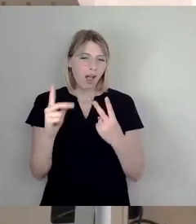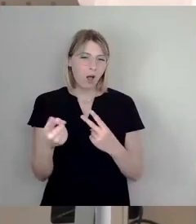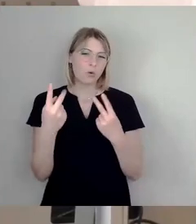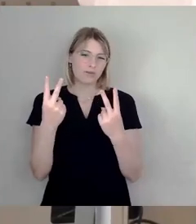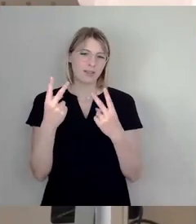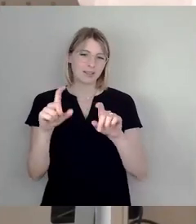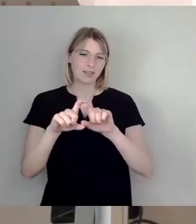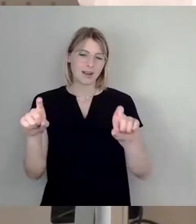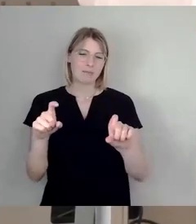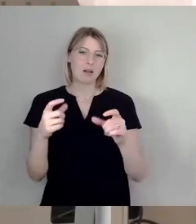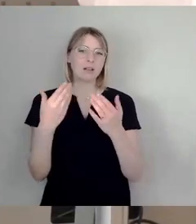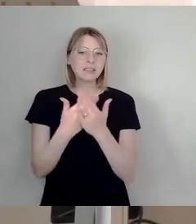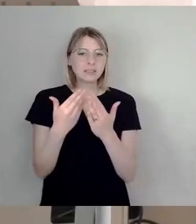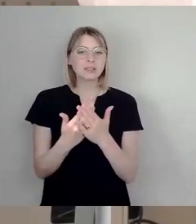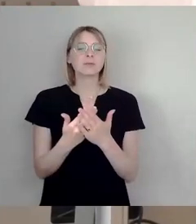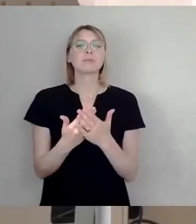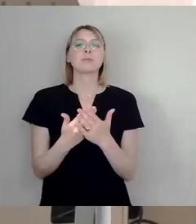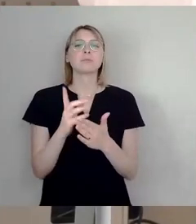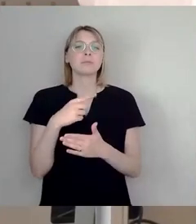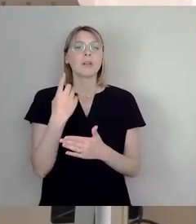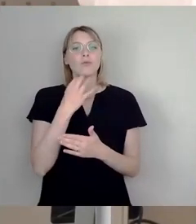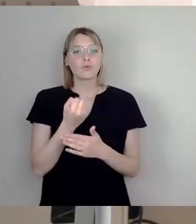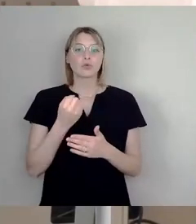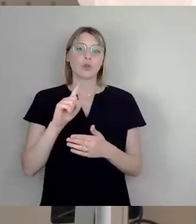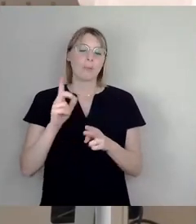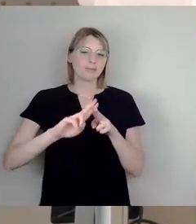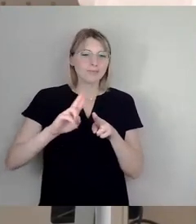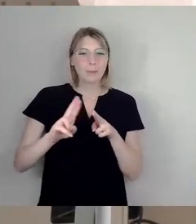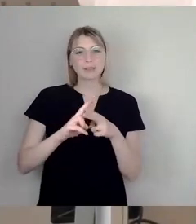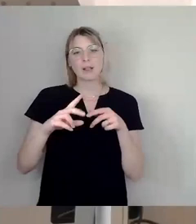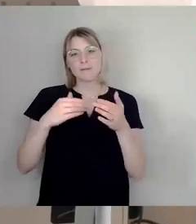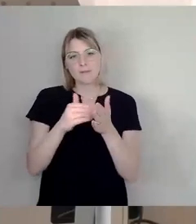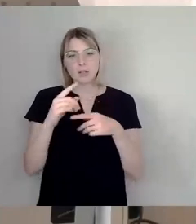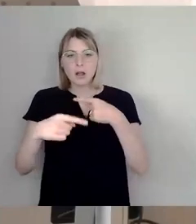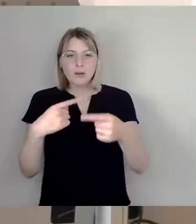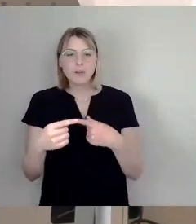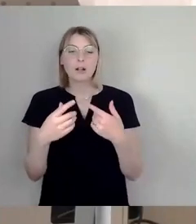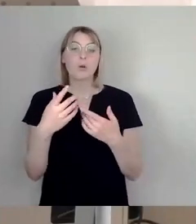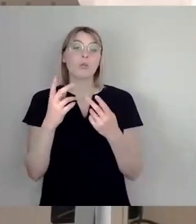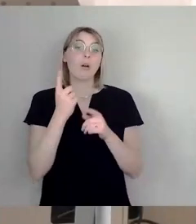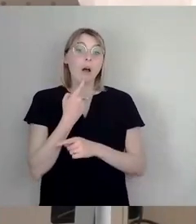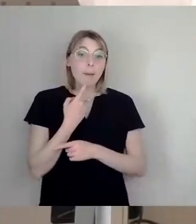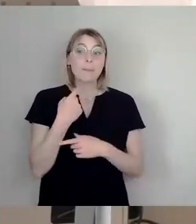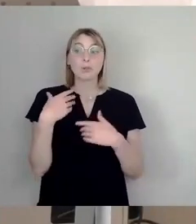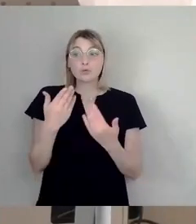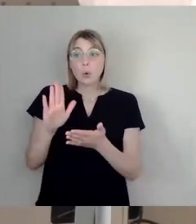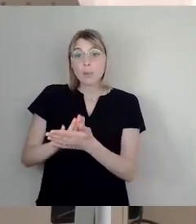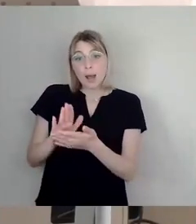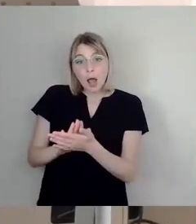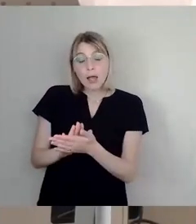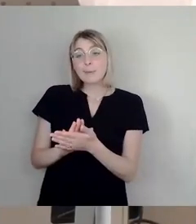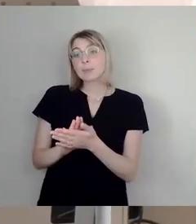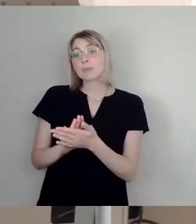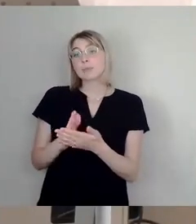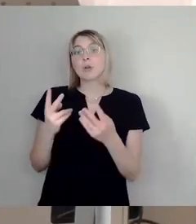versuchen wir, das mal weiterzuentwickeln. Ob das jetzt am Ende eine dauerhafte Installation wird, ob es die, das ist ja auch